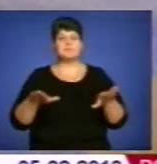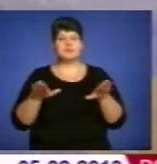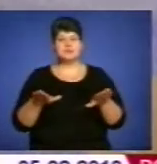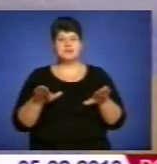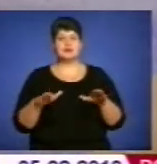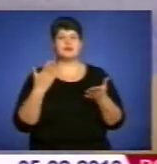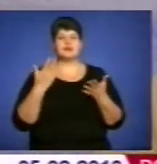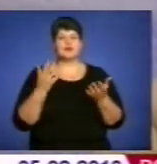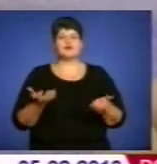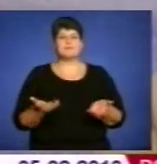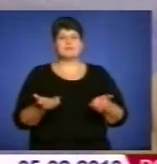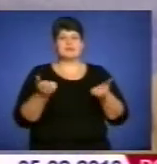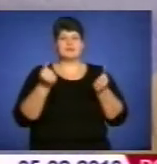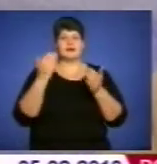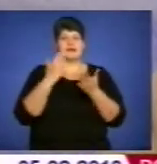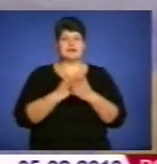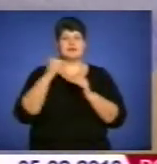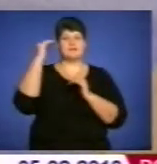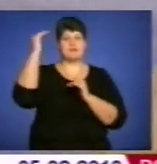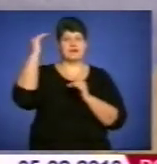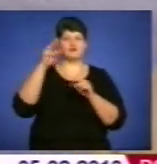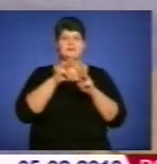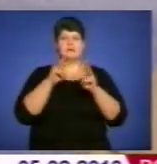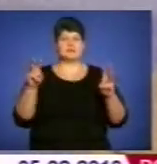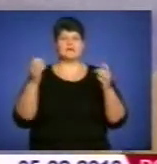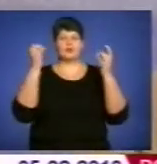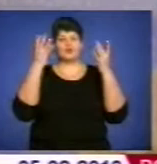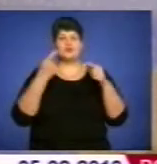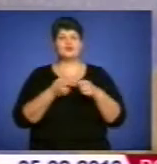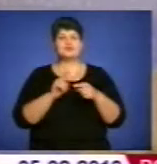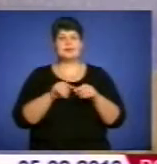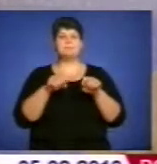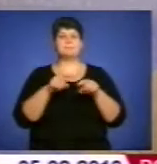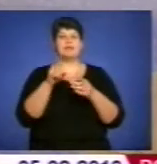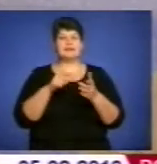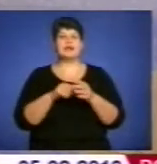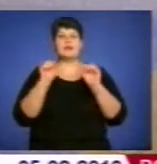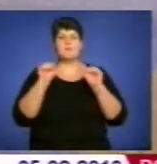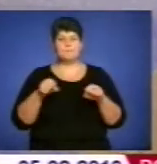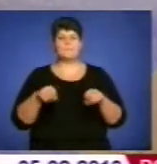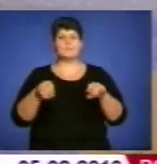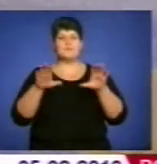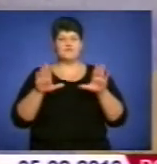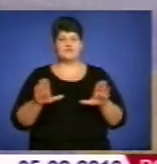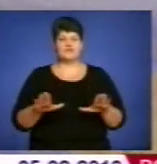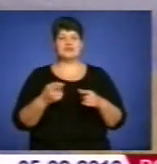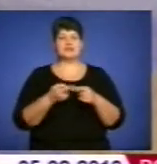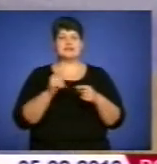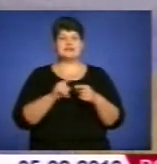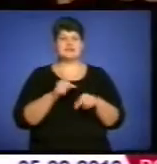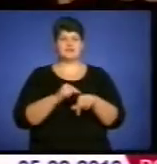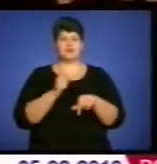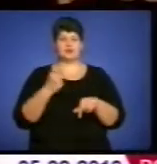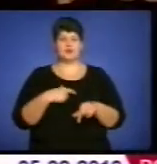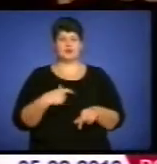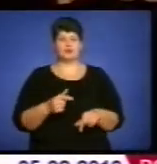якщо є підтримка зверху з Міністерства культури, то ці всі питання, вони можуть бути вирішені, і ми це вже на собі відчули.